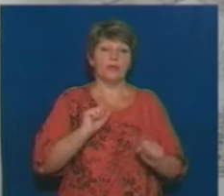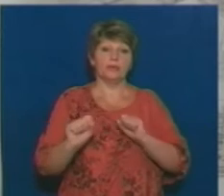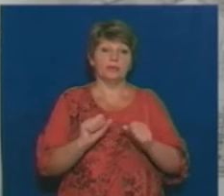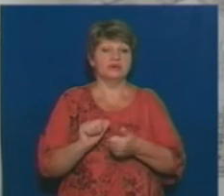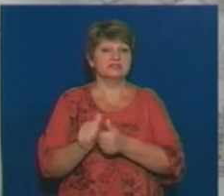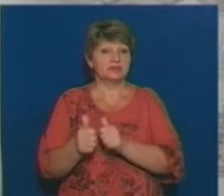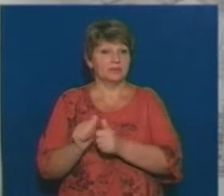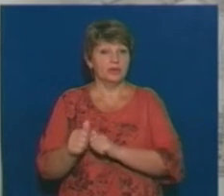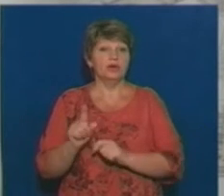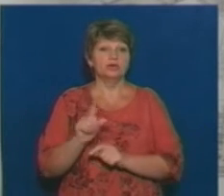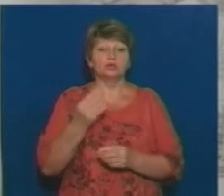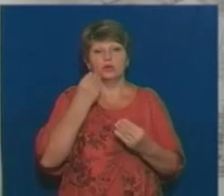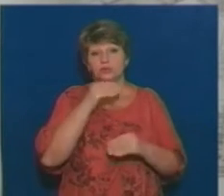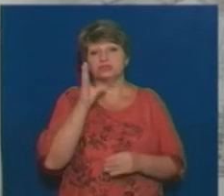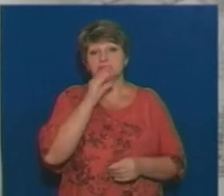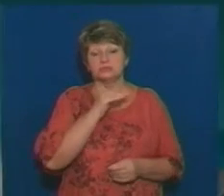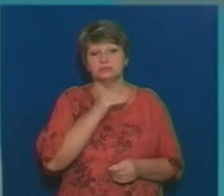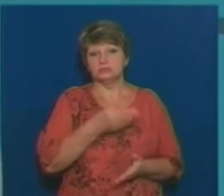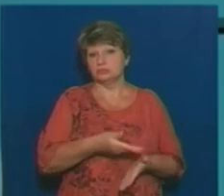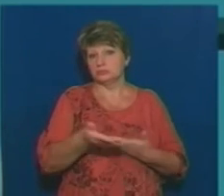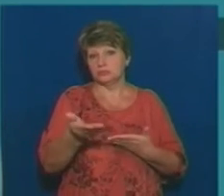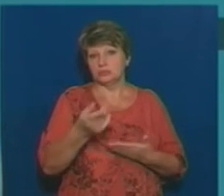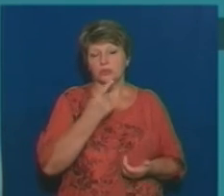можливо, краще хтось зможе, попробуйте.